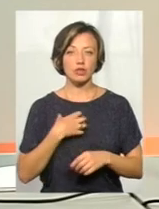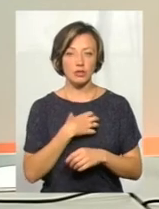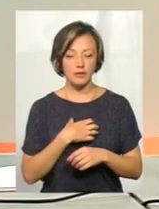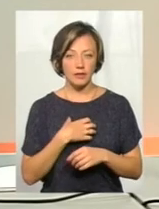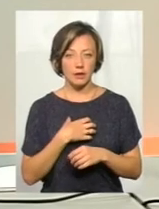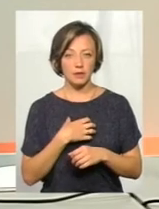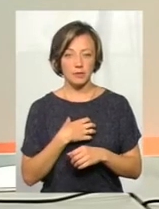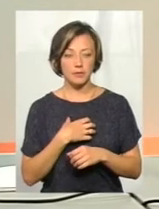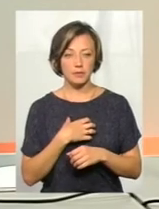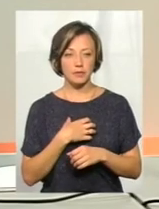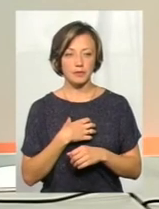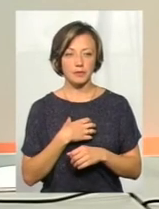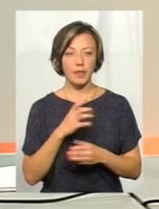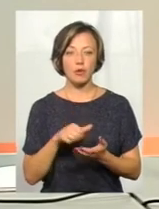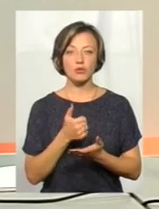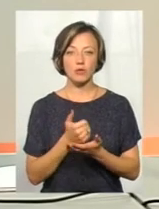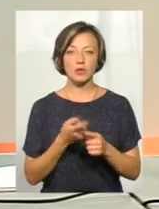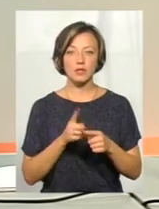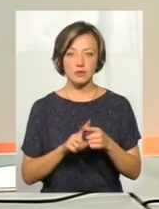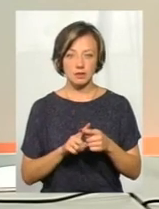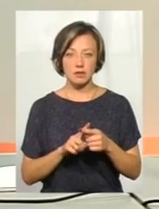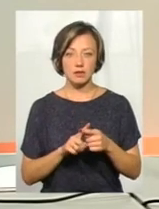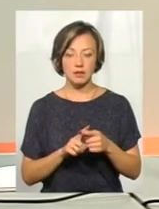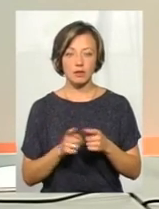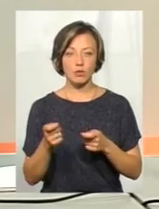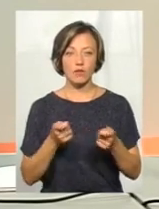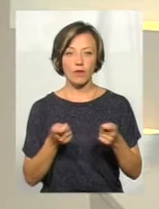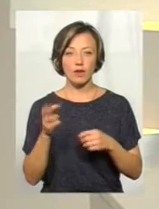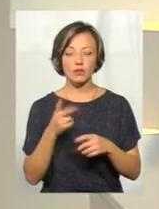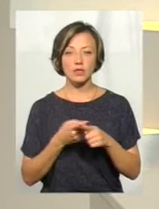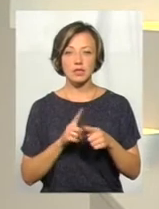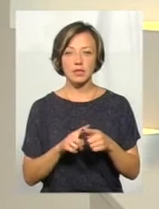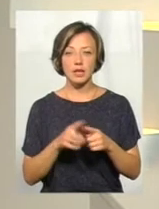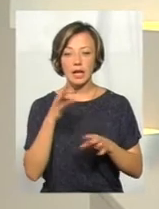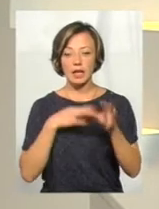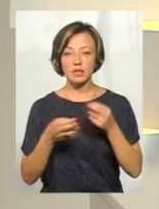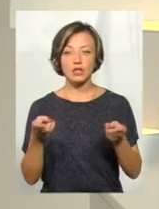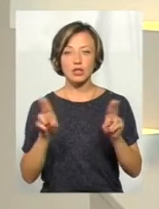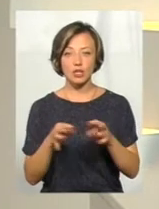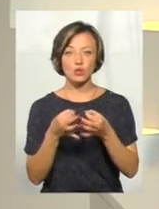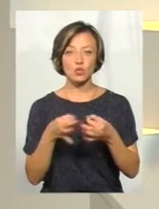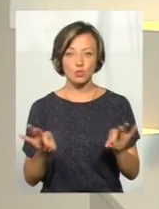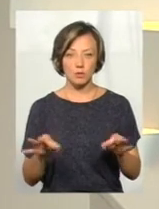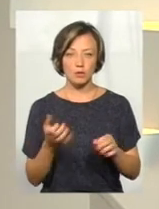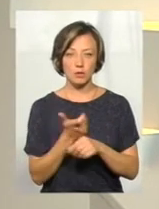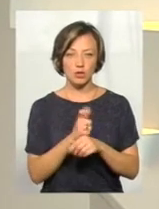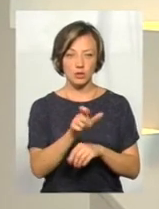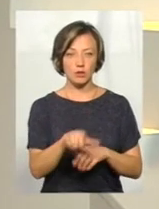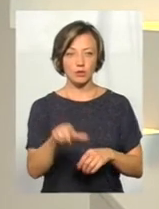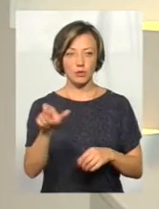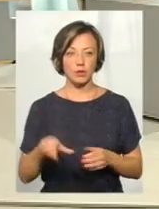основною цією метою і регулювання є, щоб ці ліки залишались доступними для більшості людей.